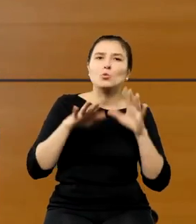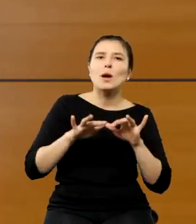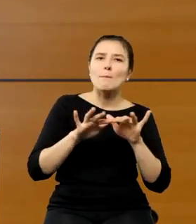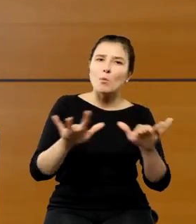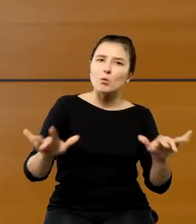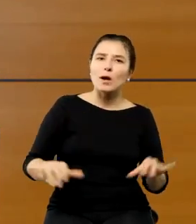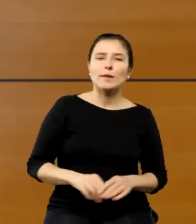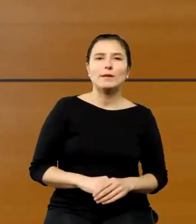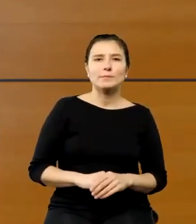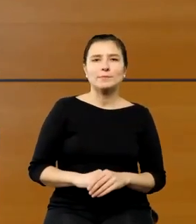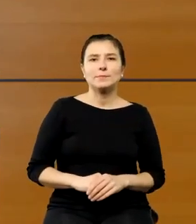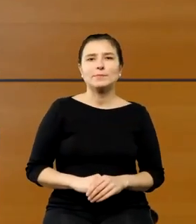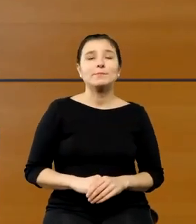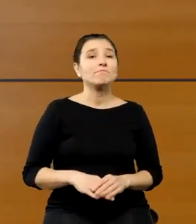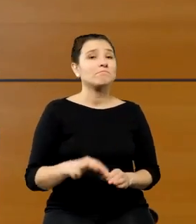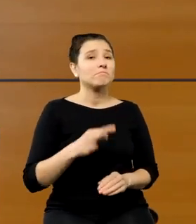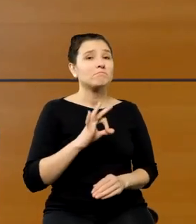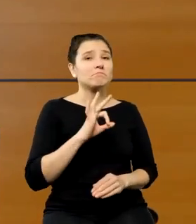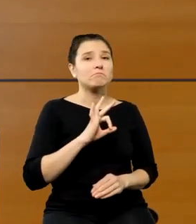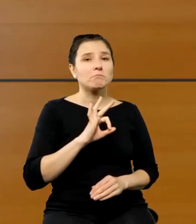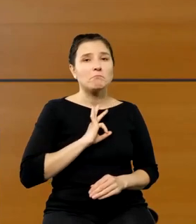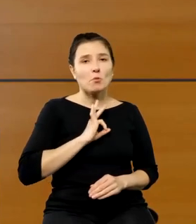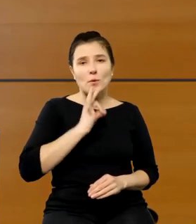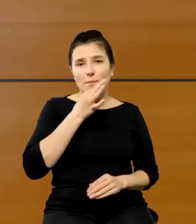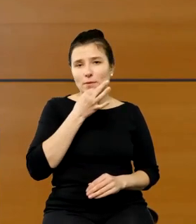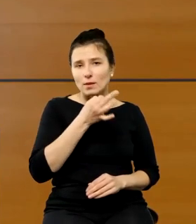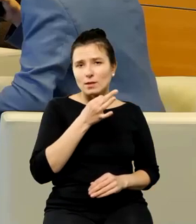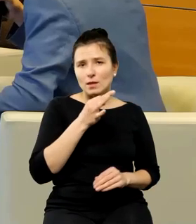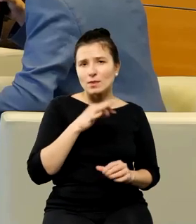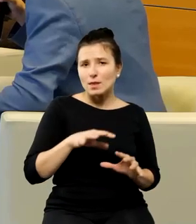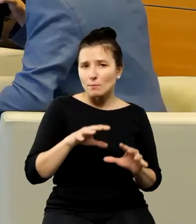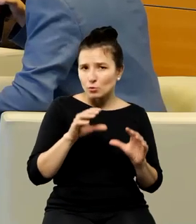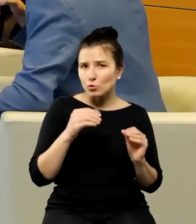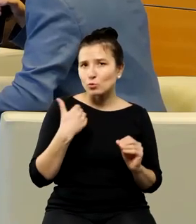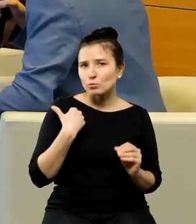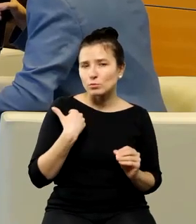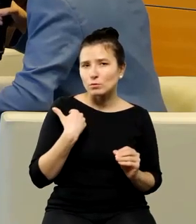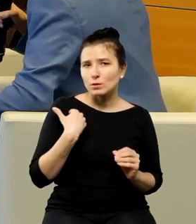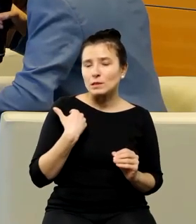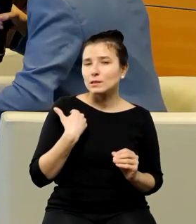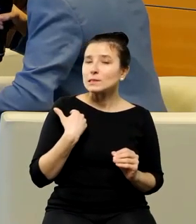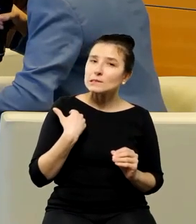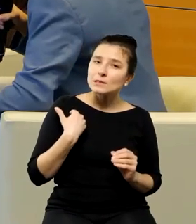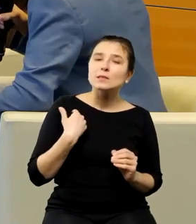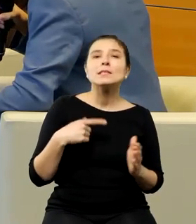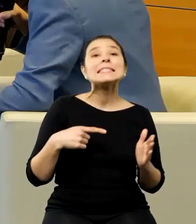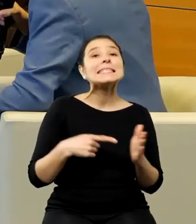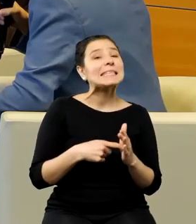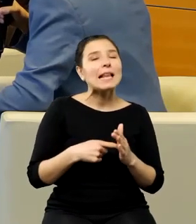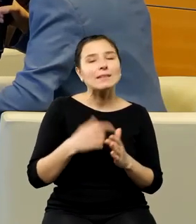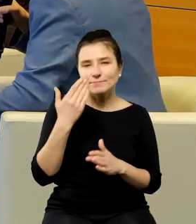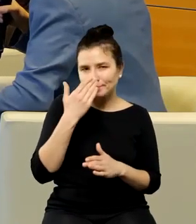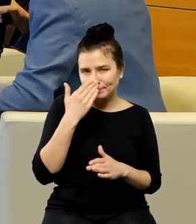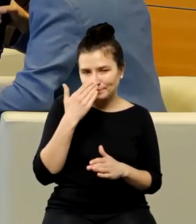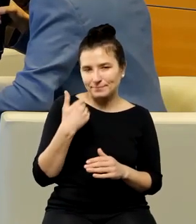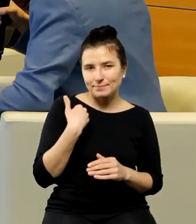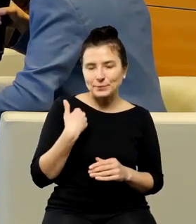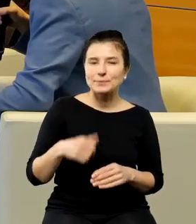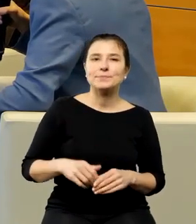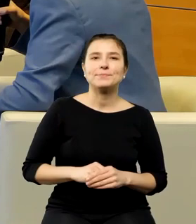Moje pytanie zadane na początku miało też ten cel, żebyśmy